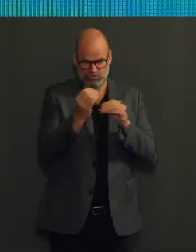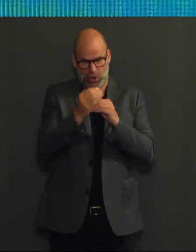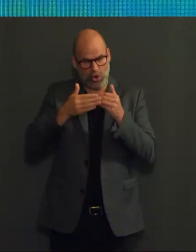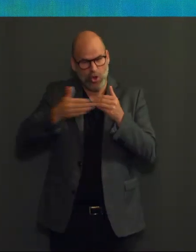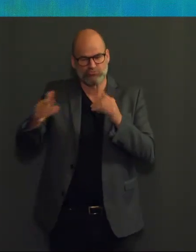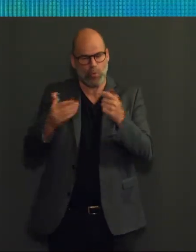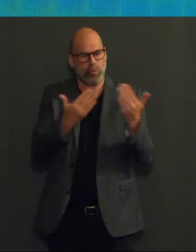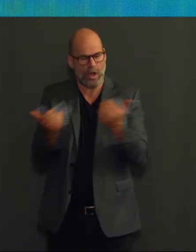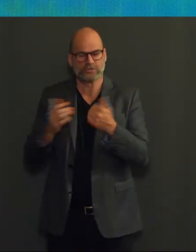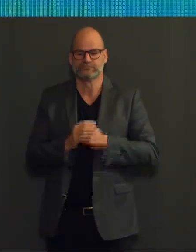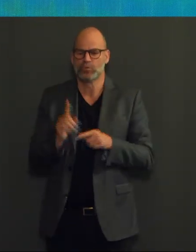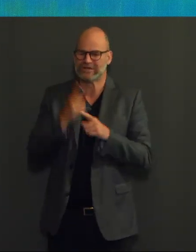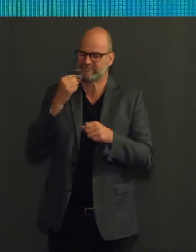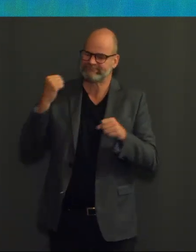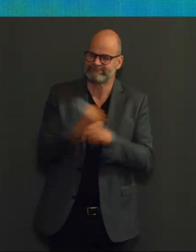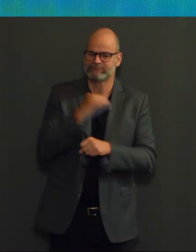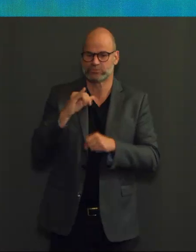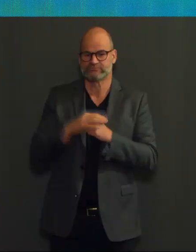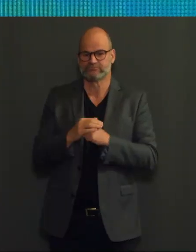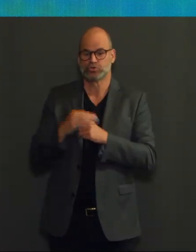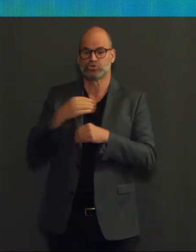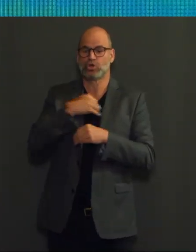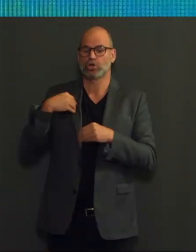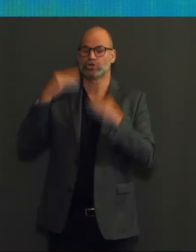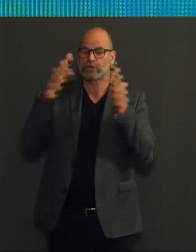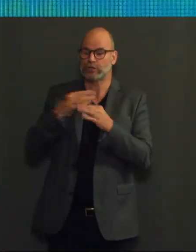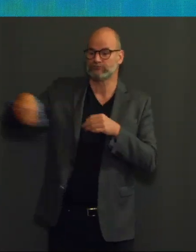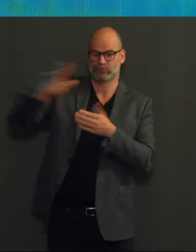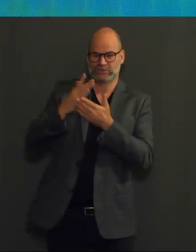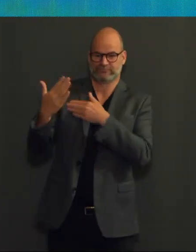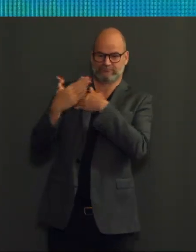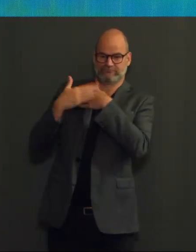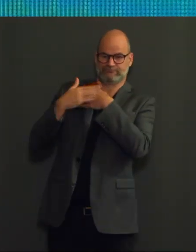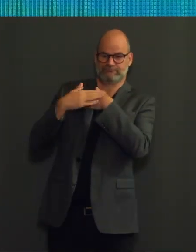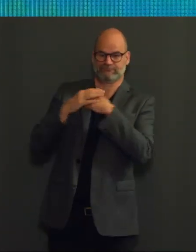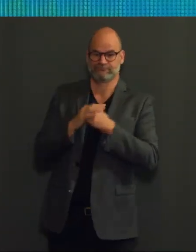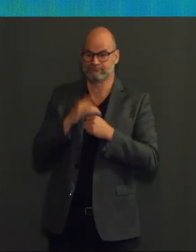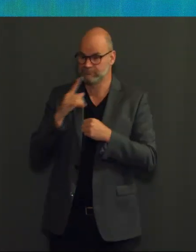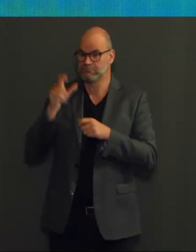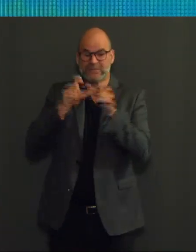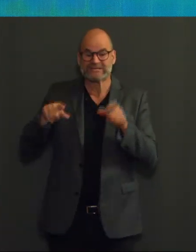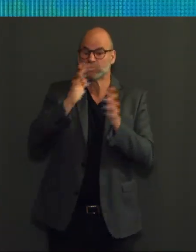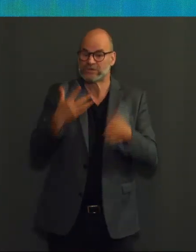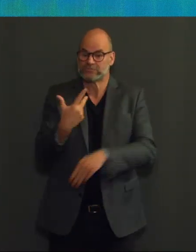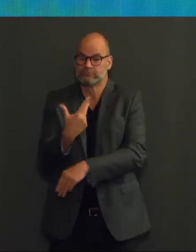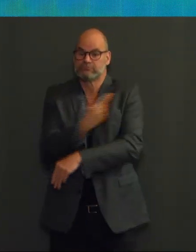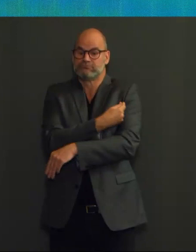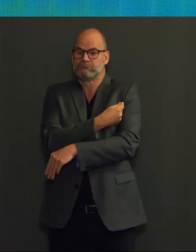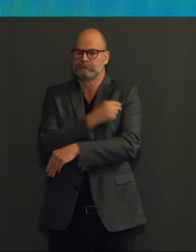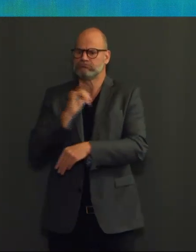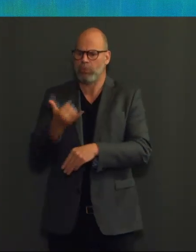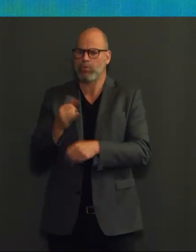covid krijgen kort na hun vaccinatie. En dit komt omdat de eerste dosis van het vaccin